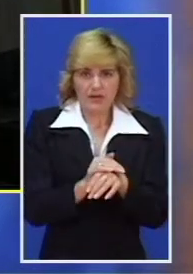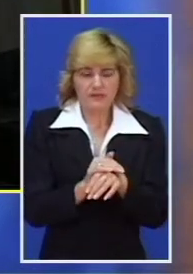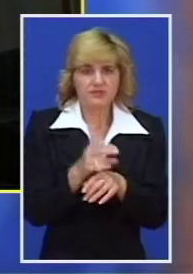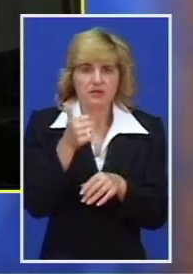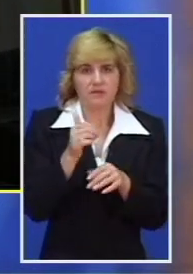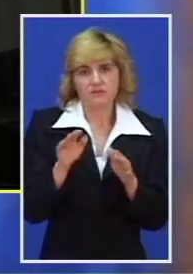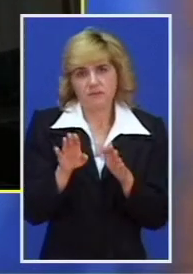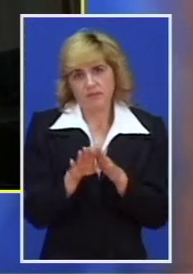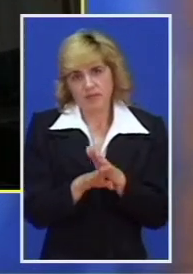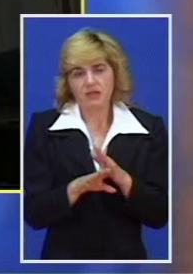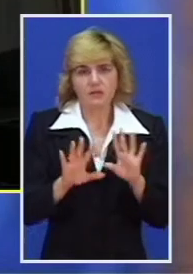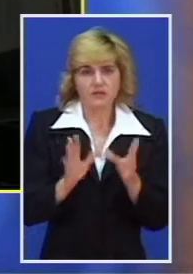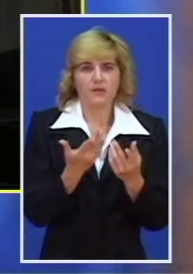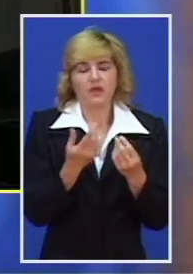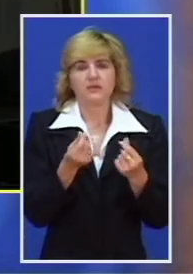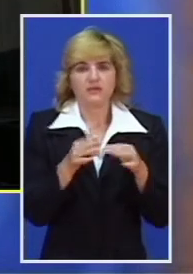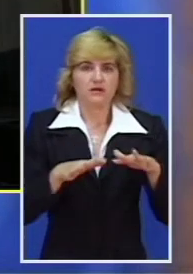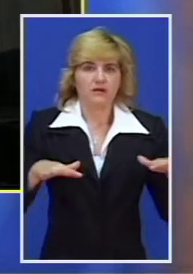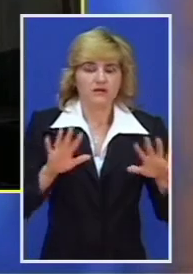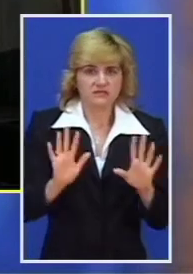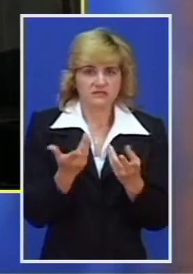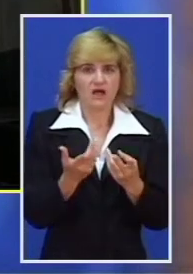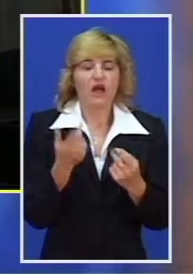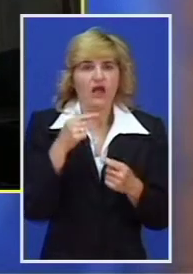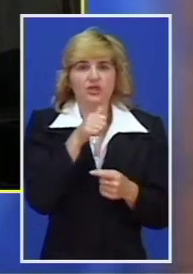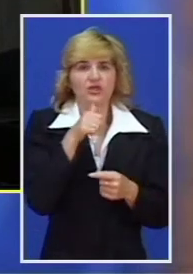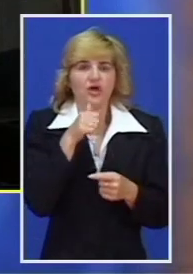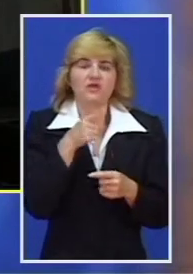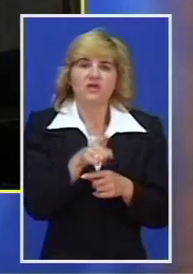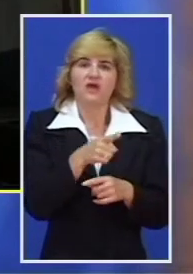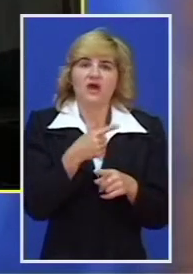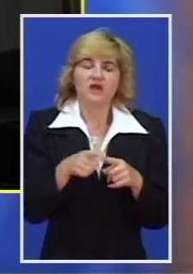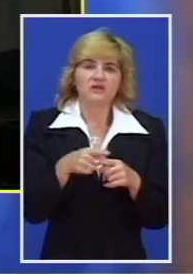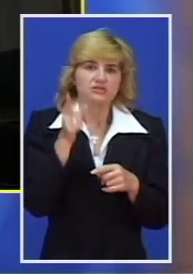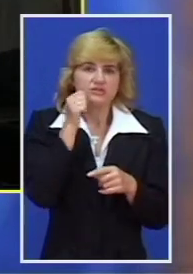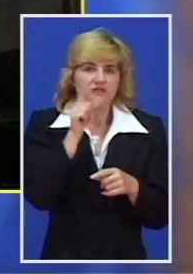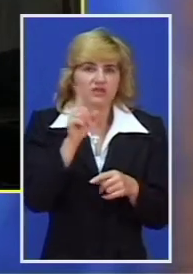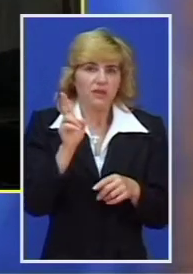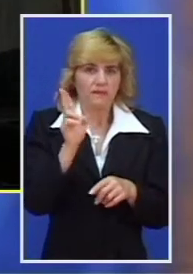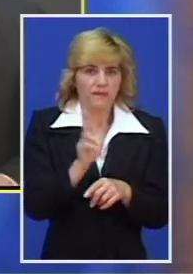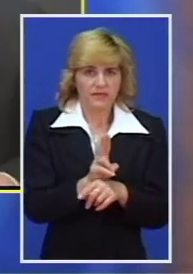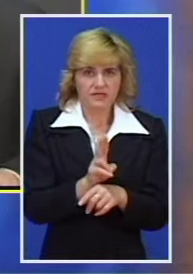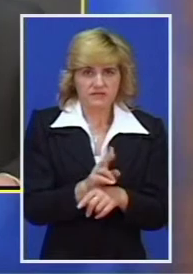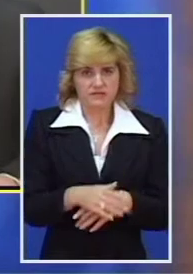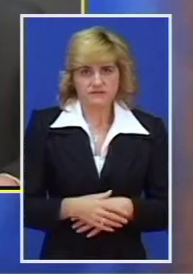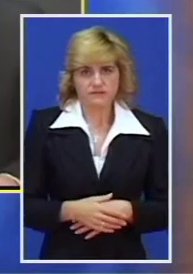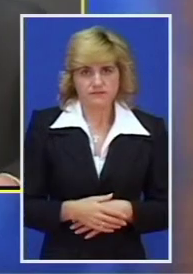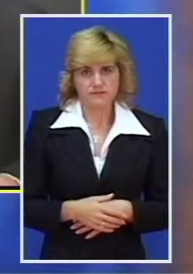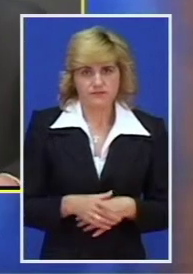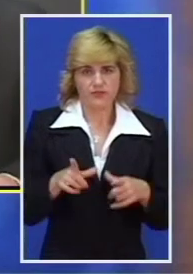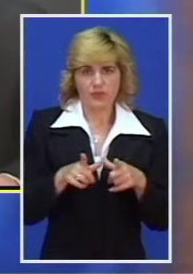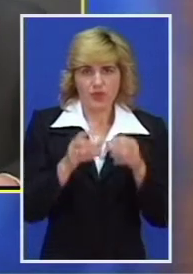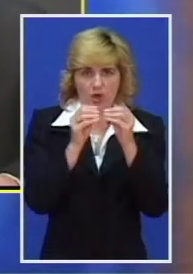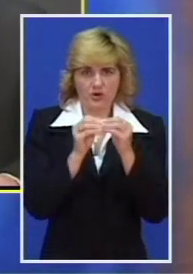jedan manje od par ari, ali to su sve isto uzrušnik ljudski nemar i nepažnja. U